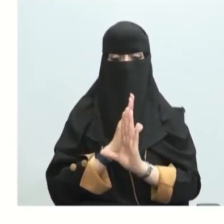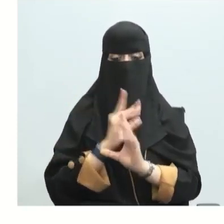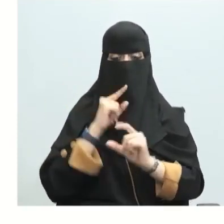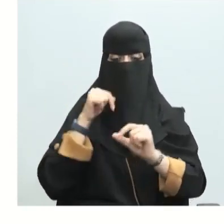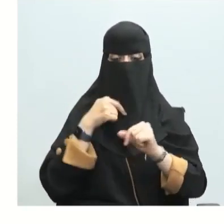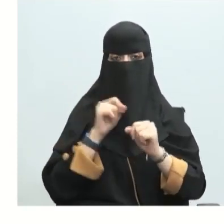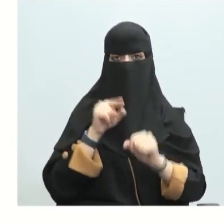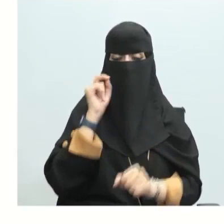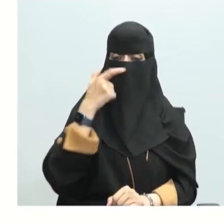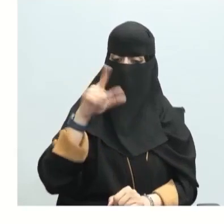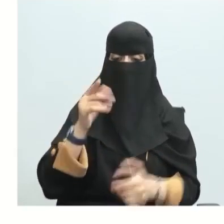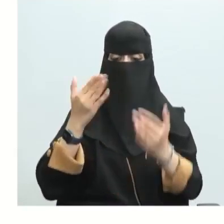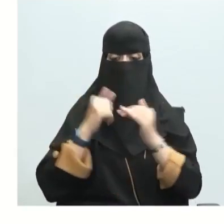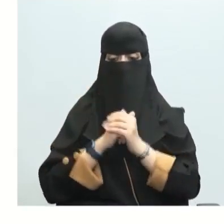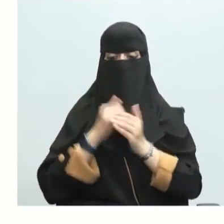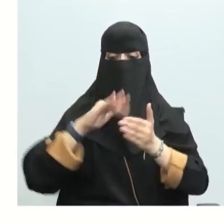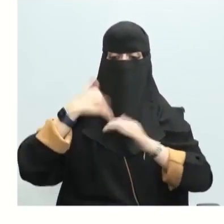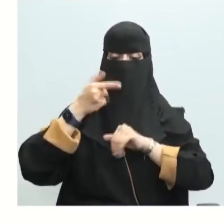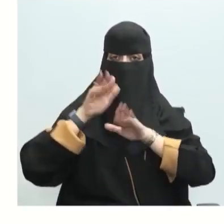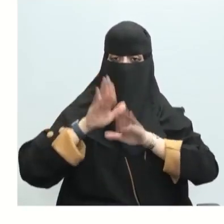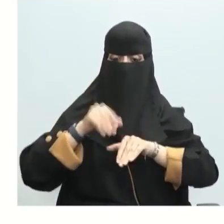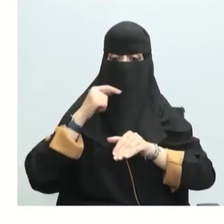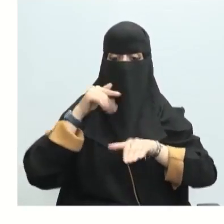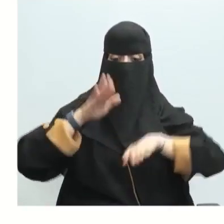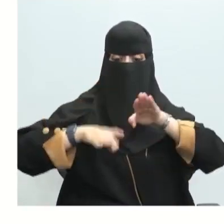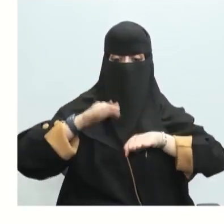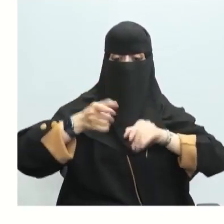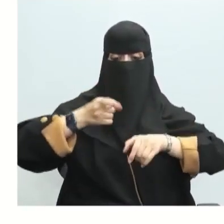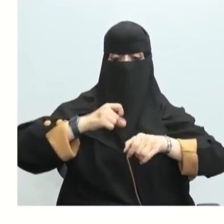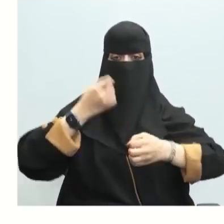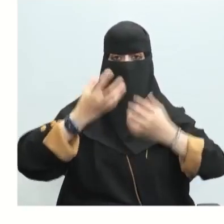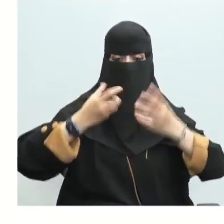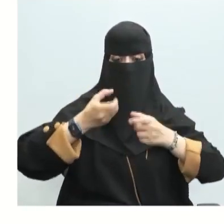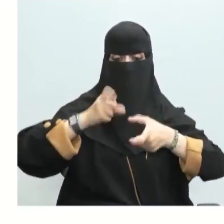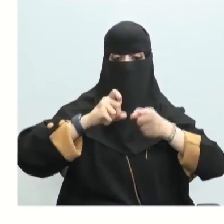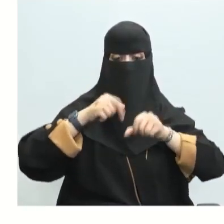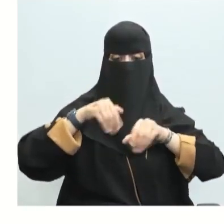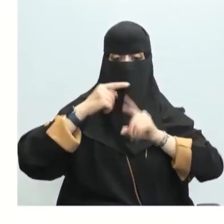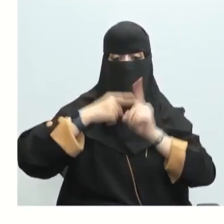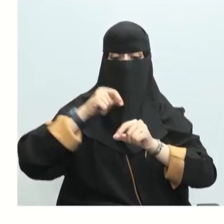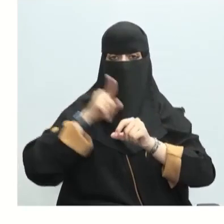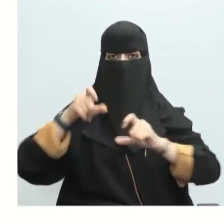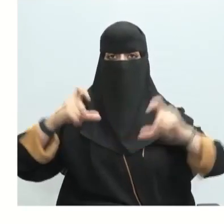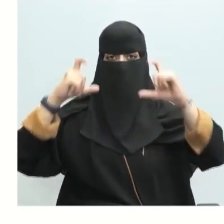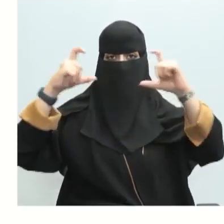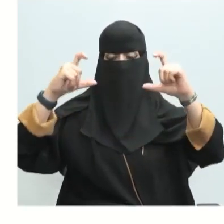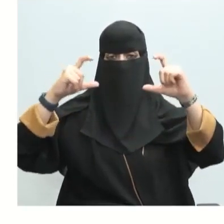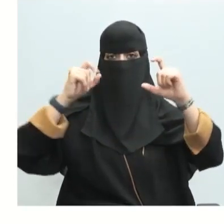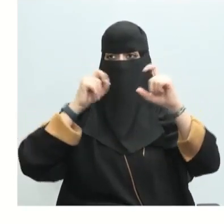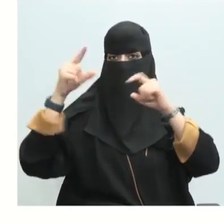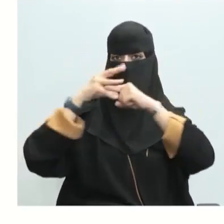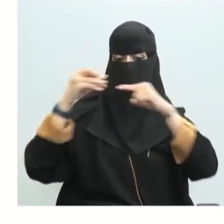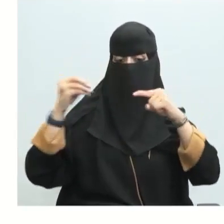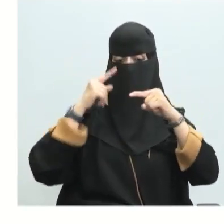صفر طبعاً صحيح عند تكون قيمة حرارة التكوين القياسية ذات إشارة